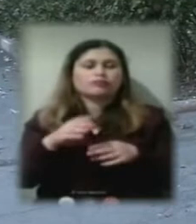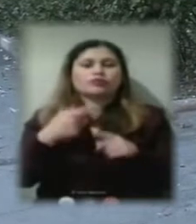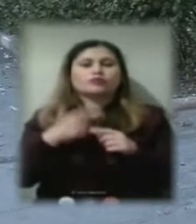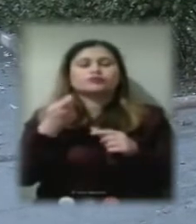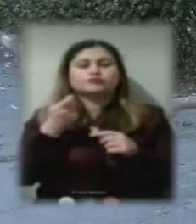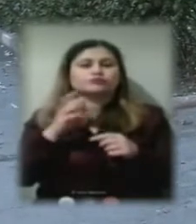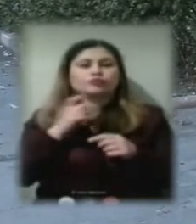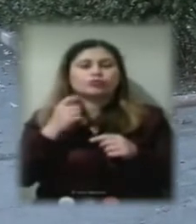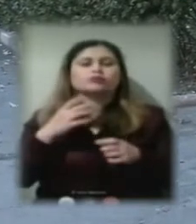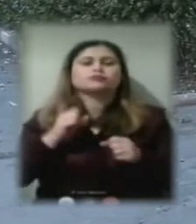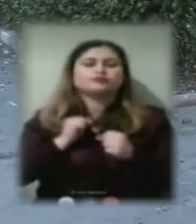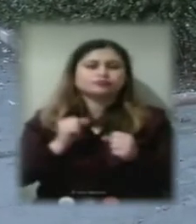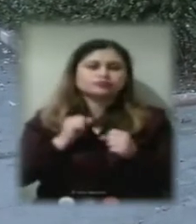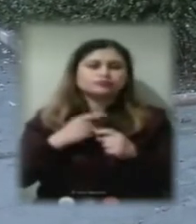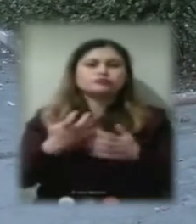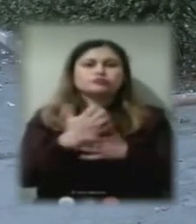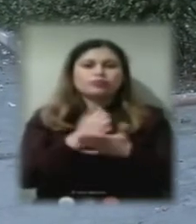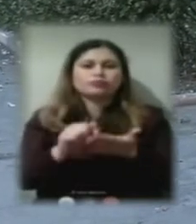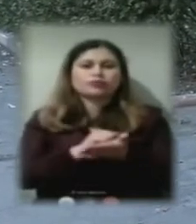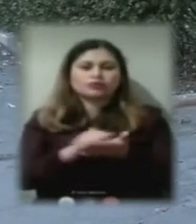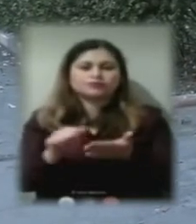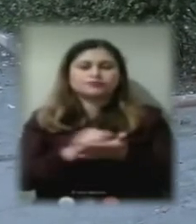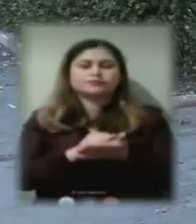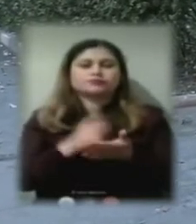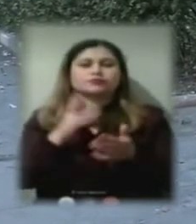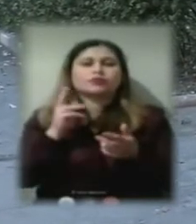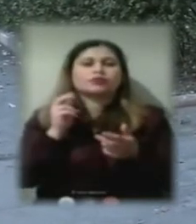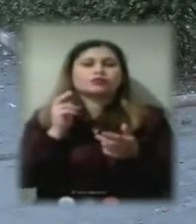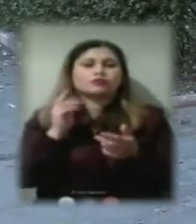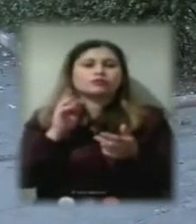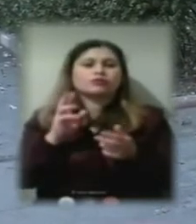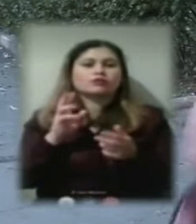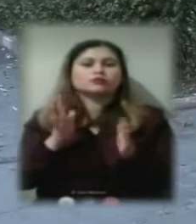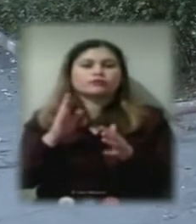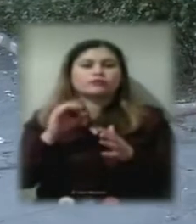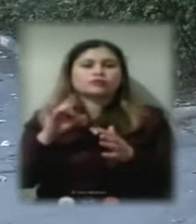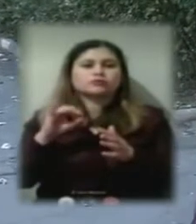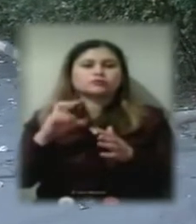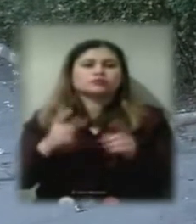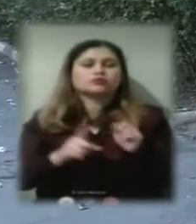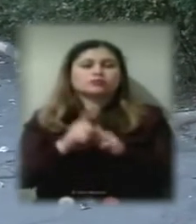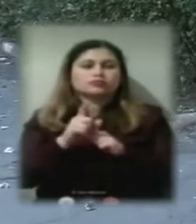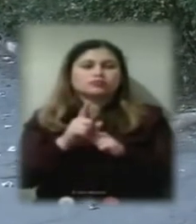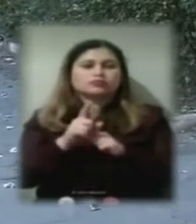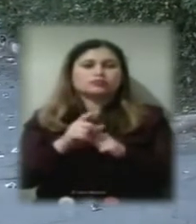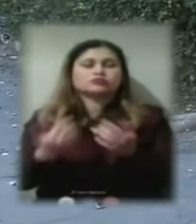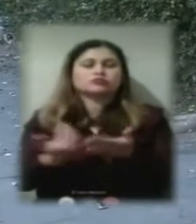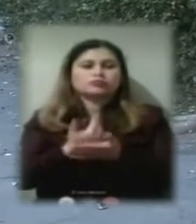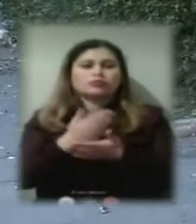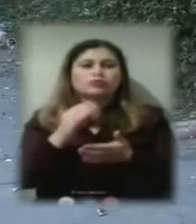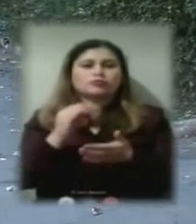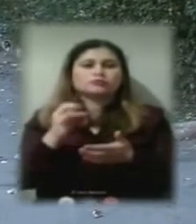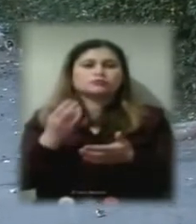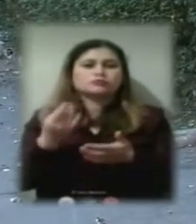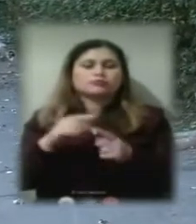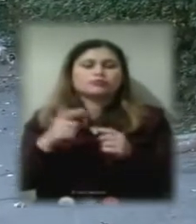надії, збирали документи. І як тільки у вересні почалася знов компенсація, ми подали